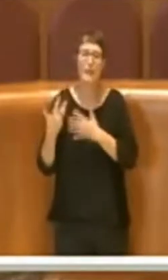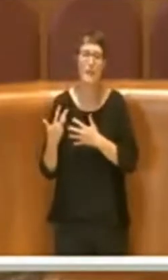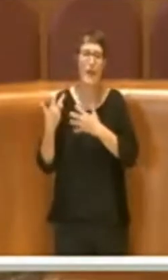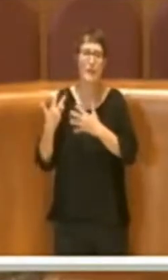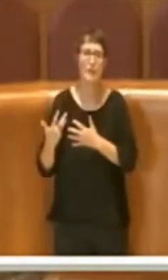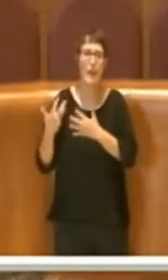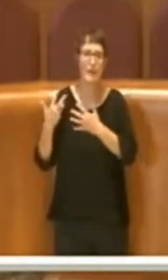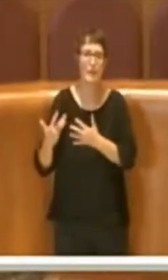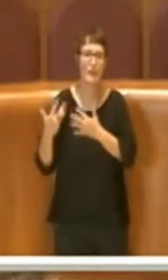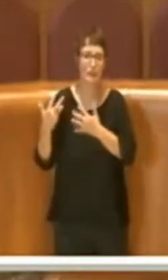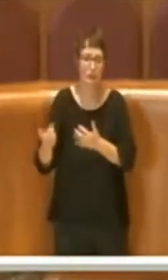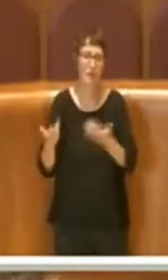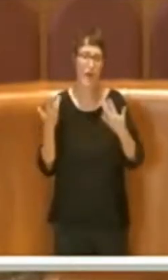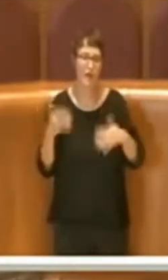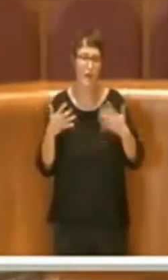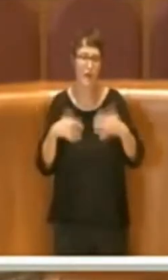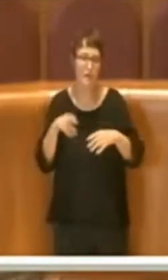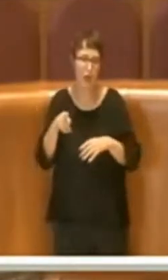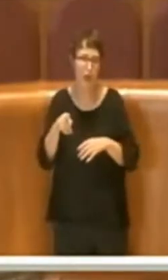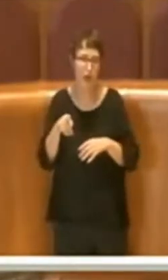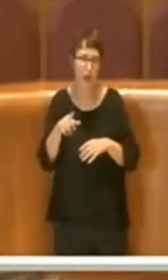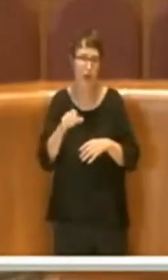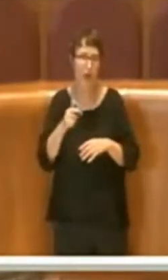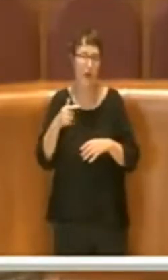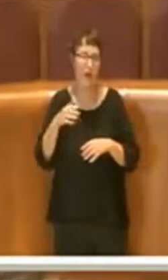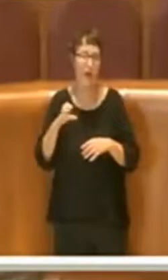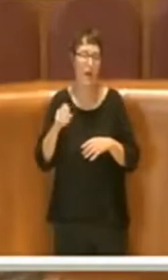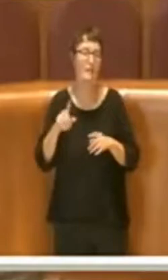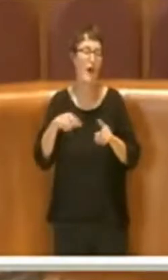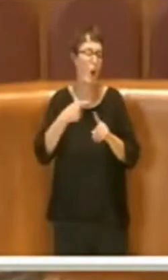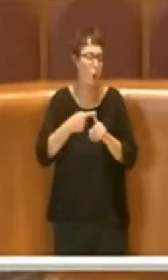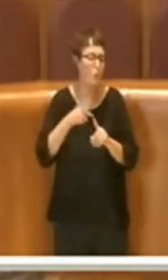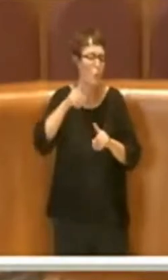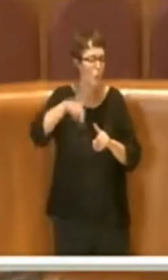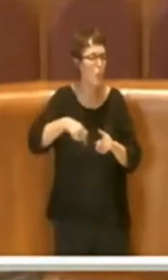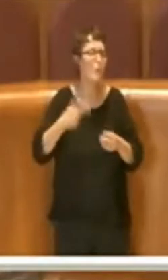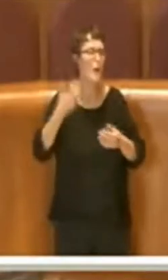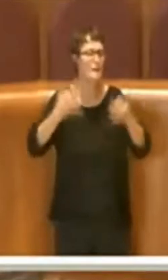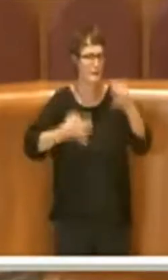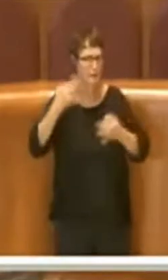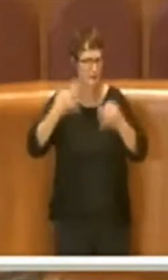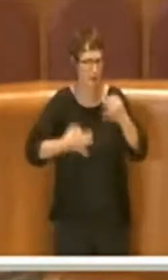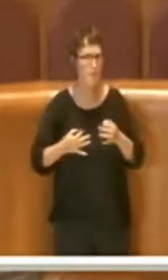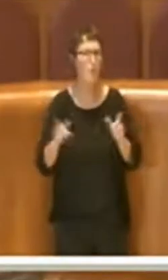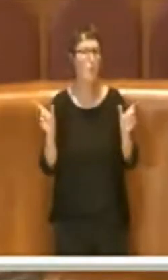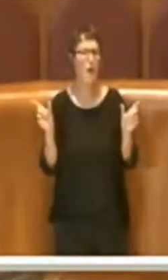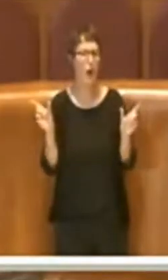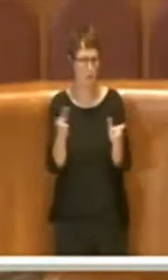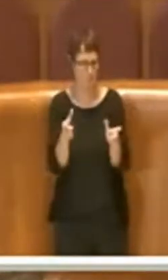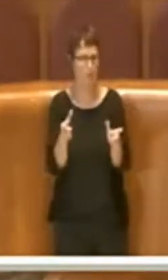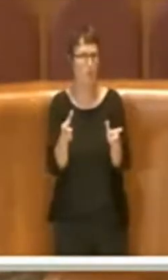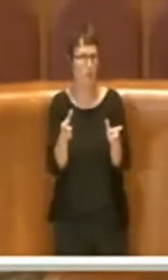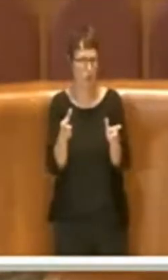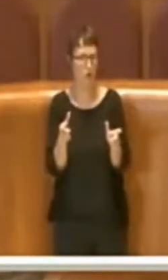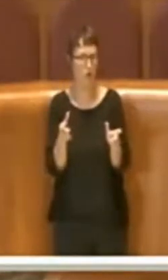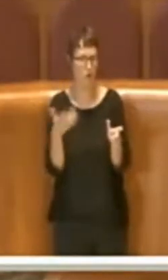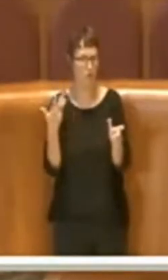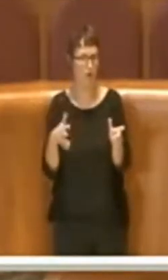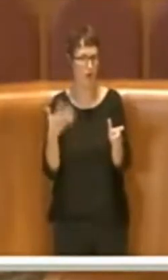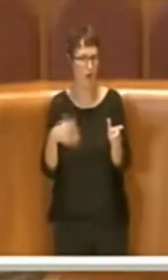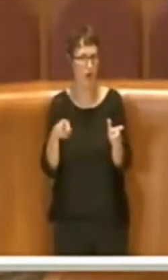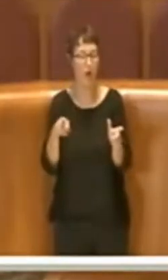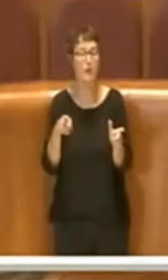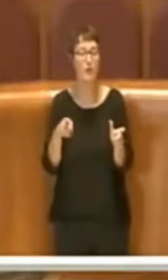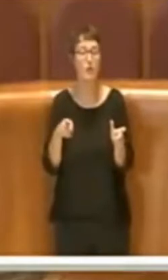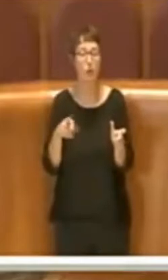risanamento concreto, se vogliamo anche blindato da un tribunale, quindi da un soggetto terzo che te lo fa rispettare, volente o nolente, probabilmente